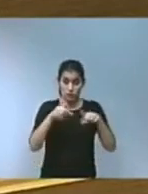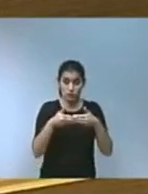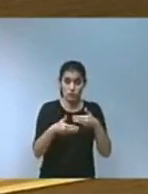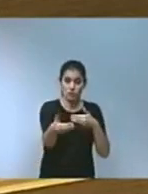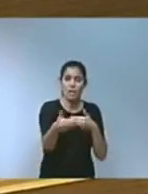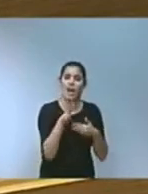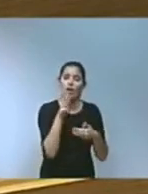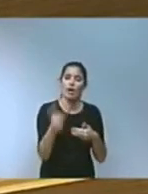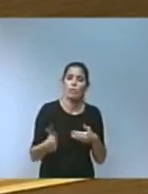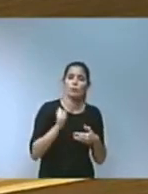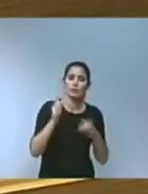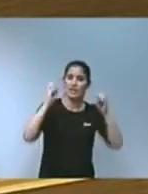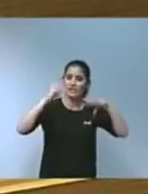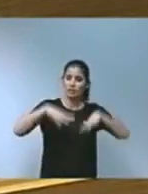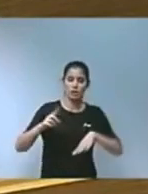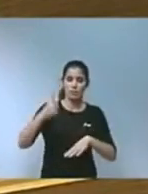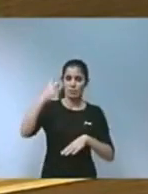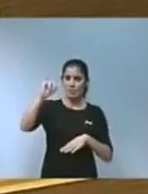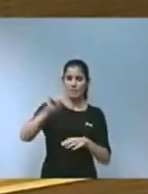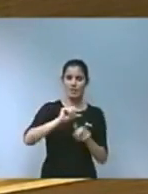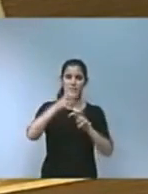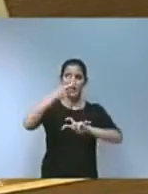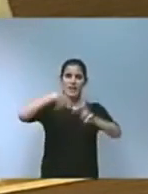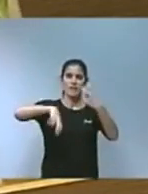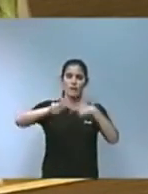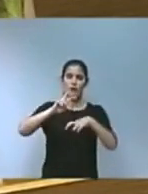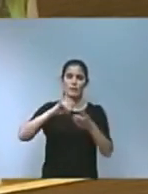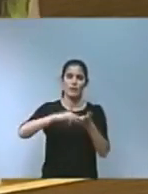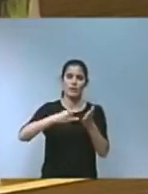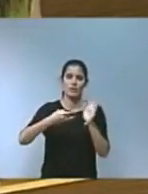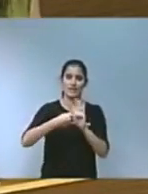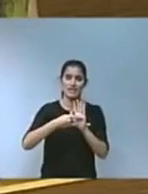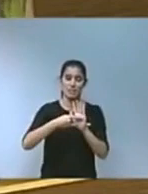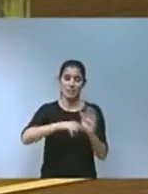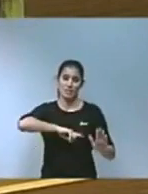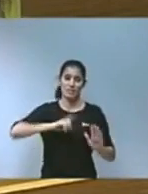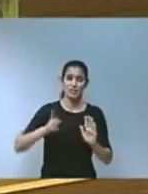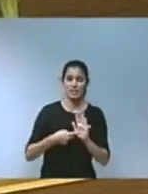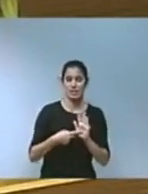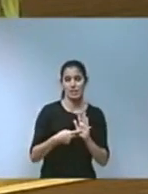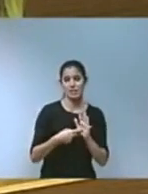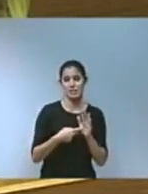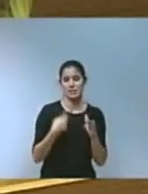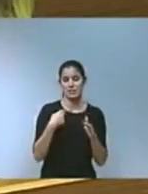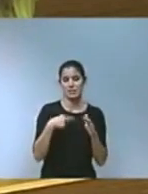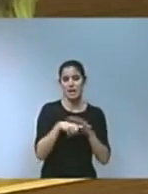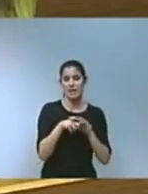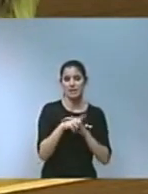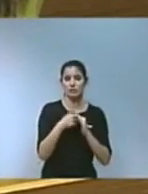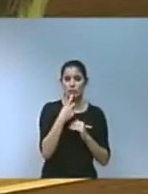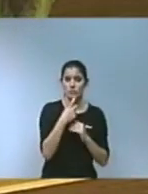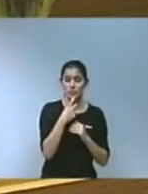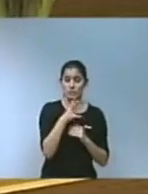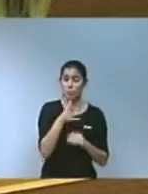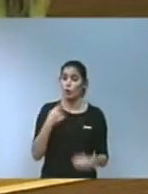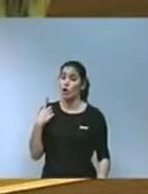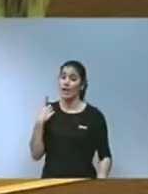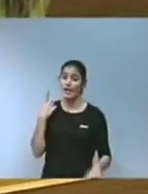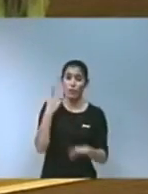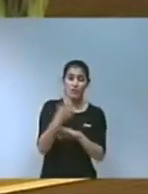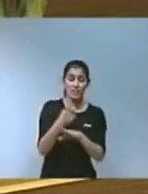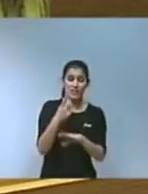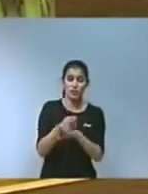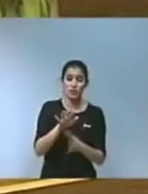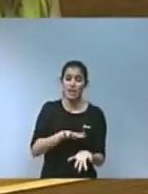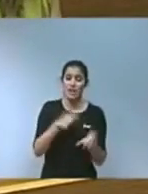històrica de reforma dels sistemes integrats de gestió d'envasos donant que serà obligatòria la transposició